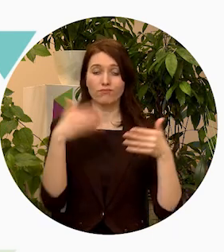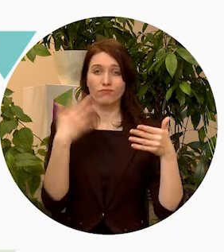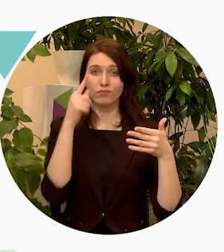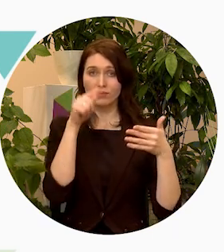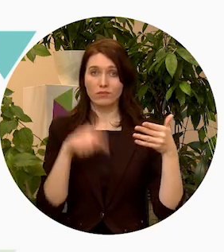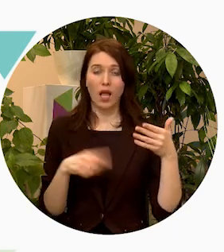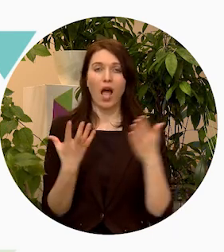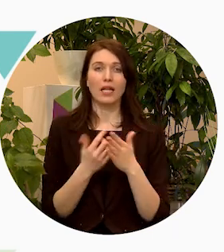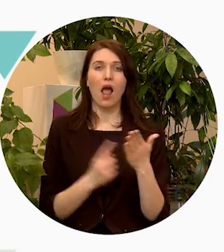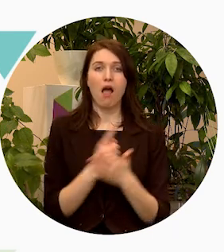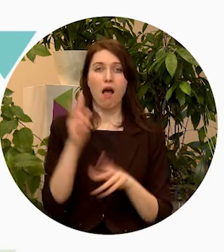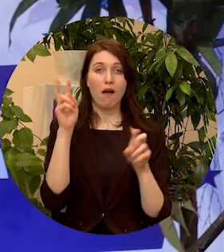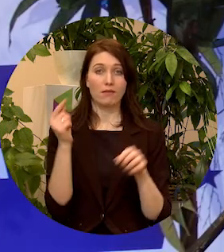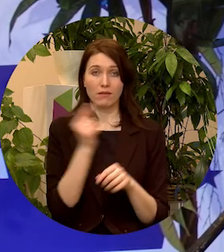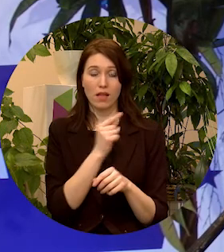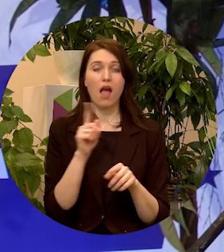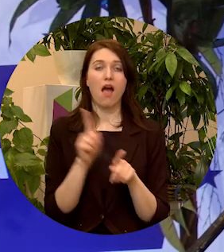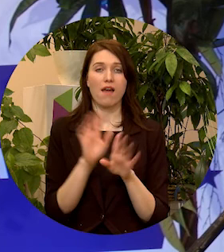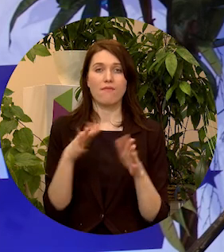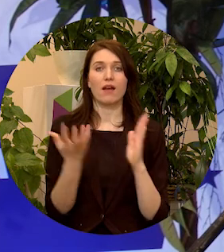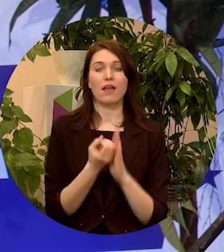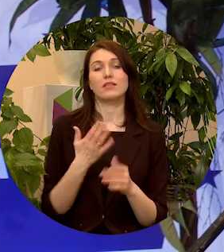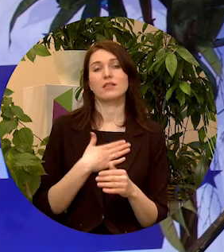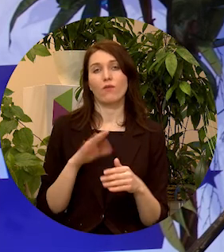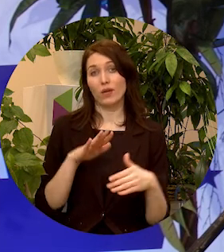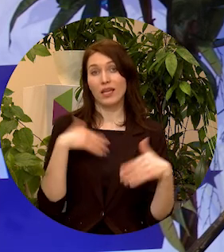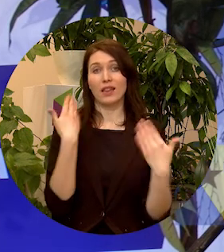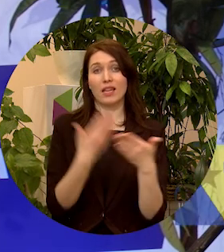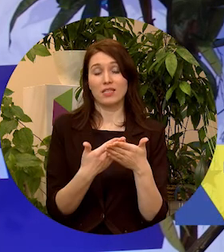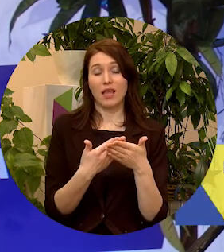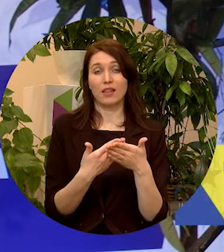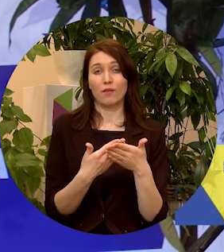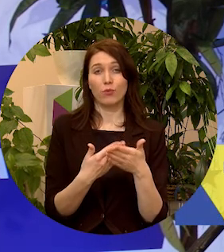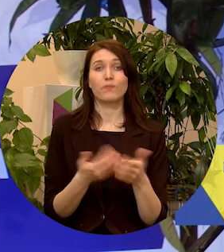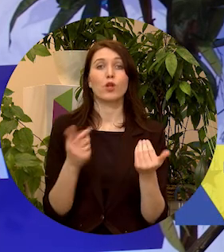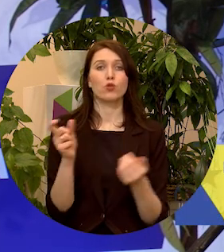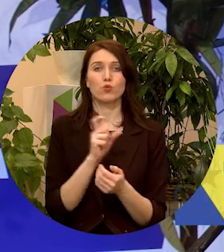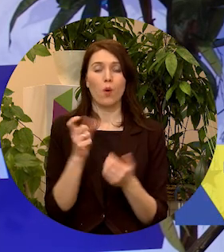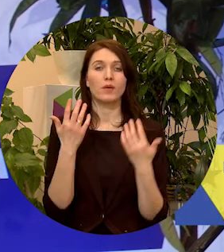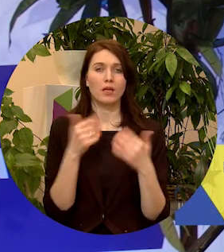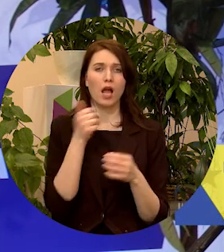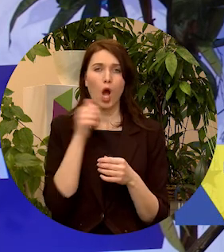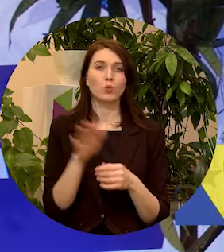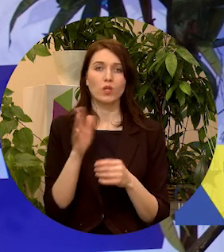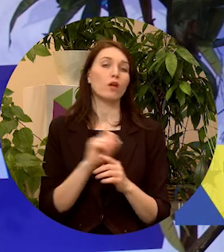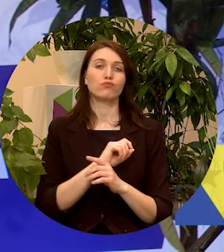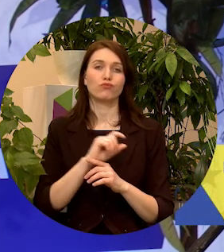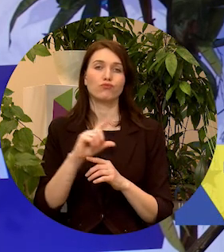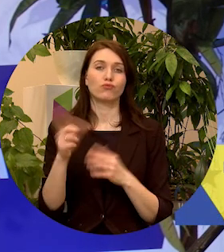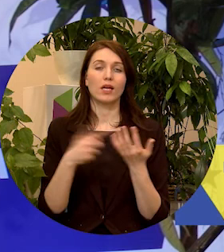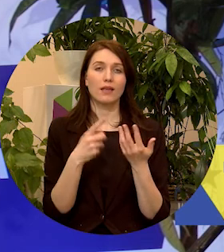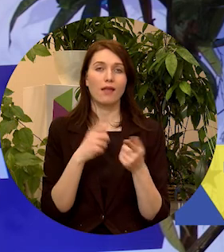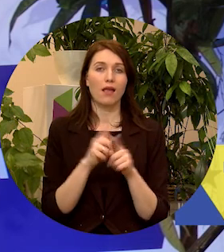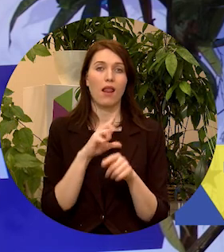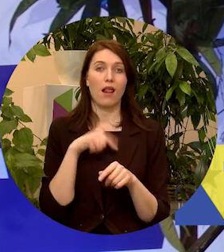kartes, kur arī var atrast savīniecstīvu. Viņas šobrīd ir jau ar katru dienu pieauga skaitliski